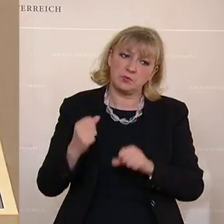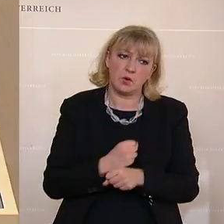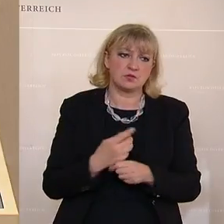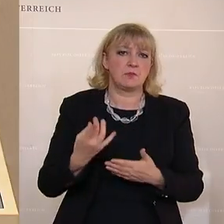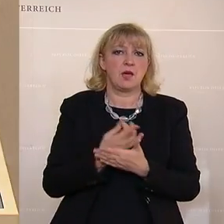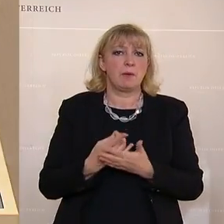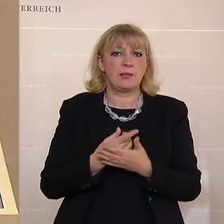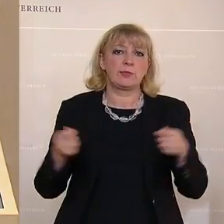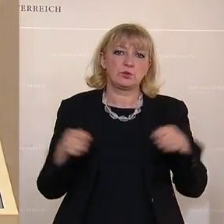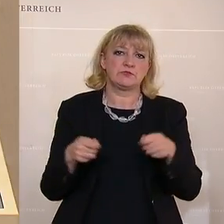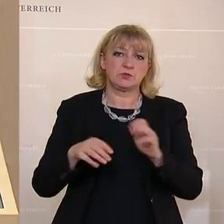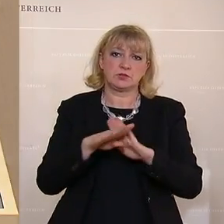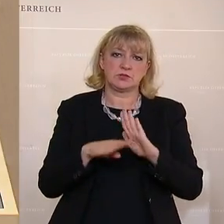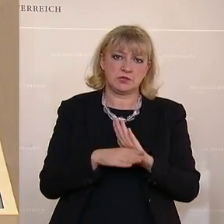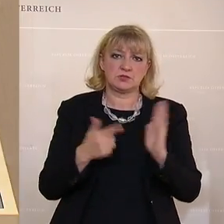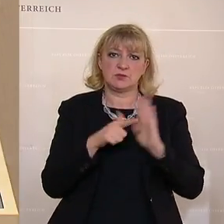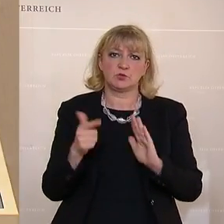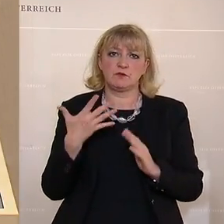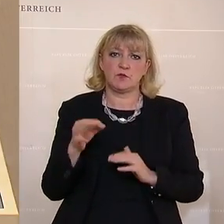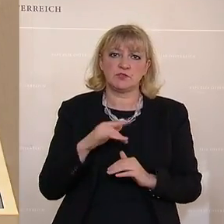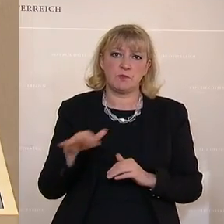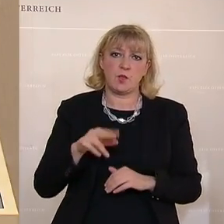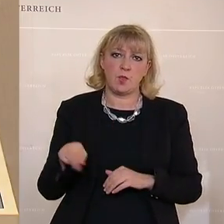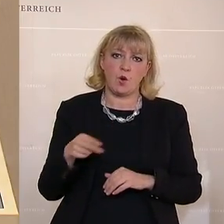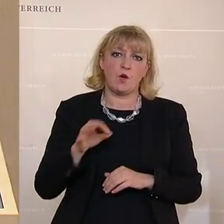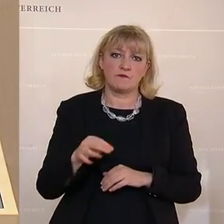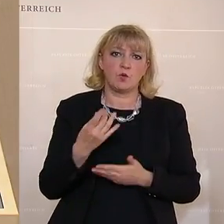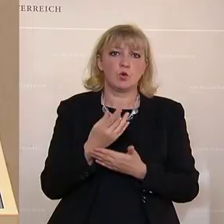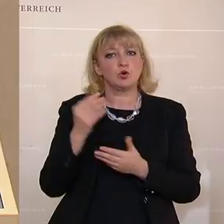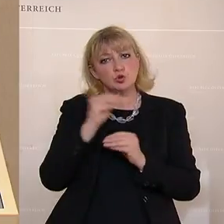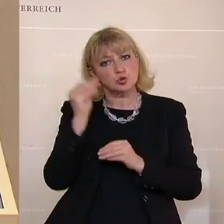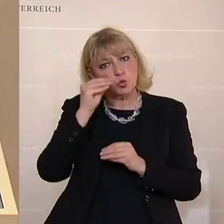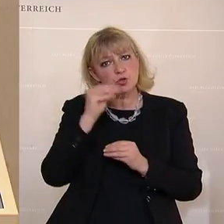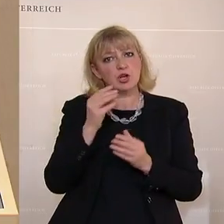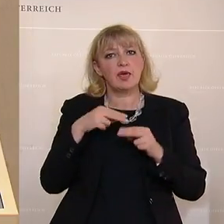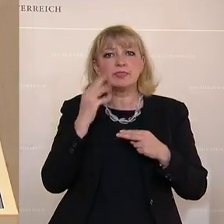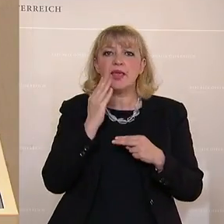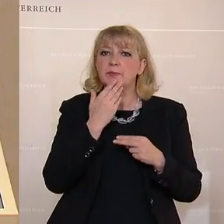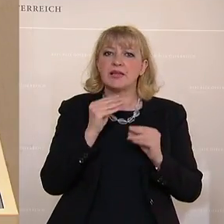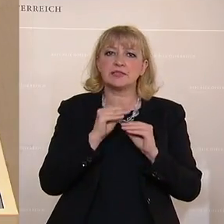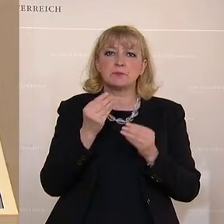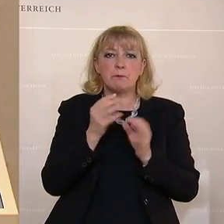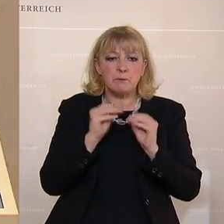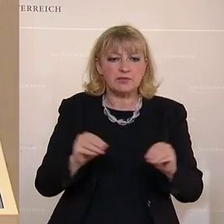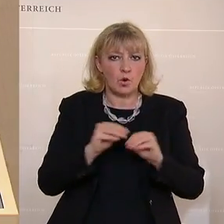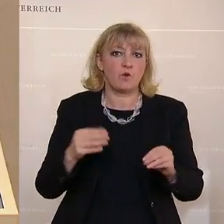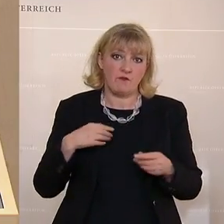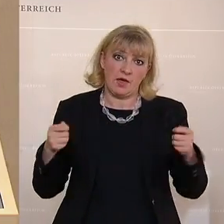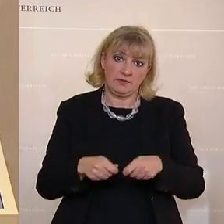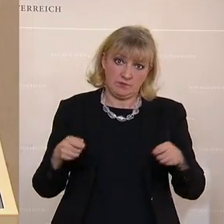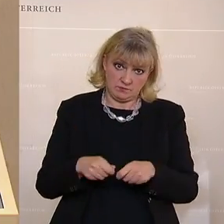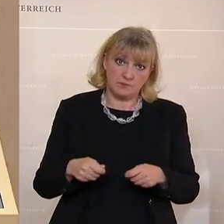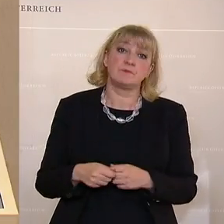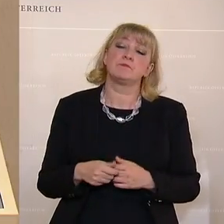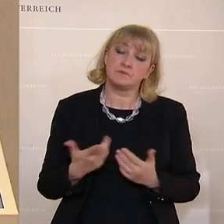Bildungsinvestitionsgesetz sind 750 Millionen Euro für die schulische Nachmittagsbetreuung investiert worden, beziehungsweise festgeschrieben